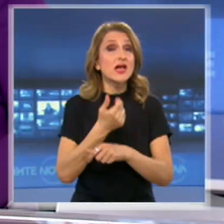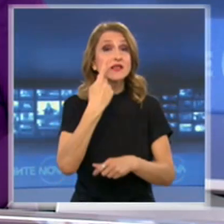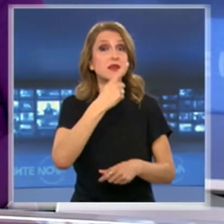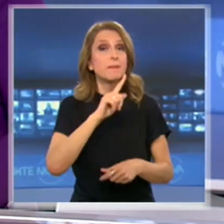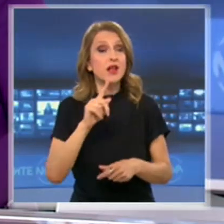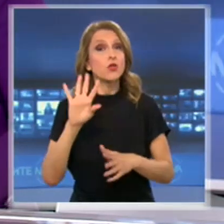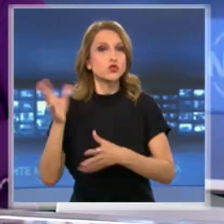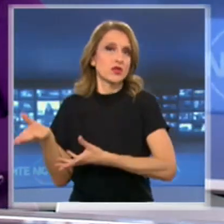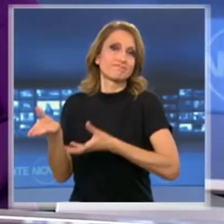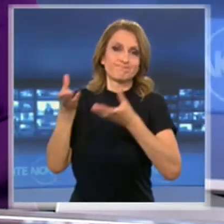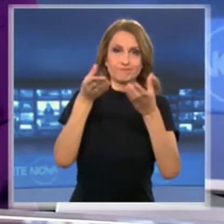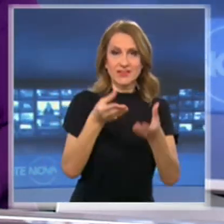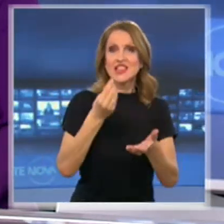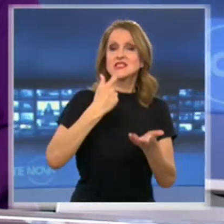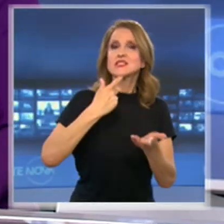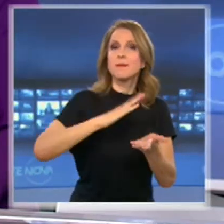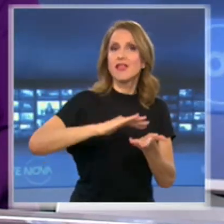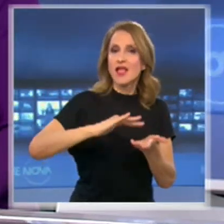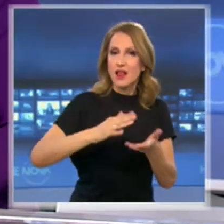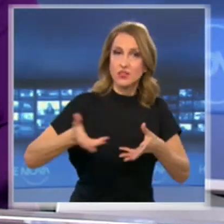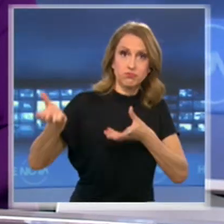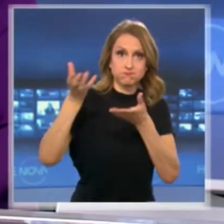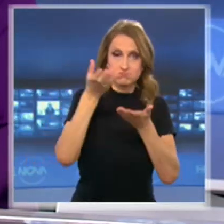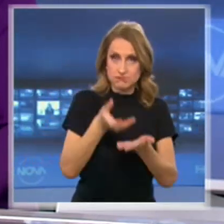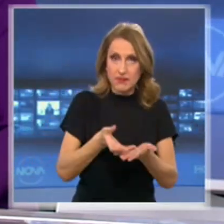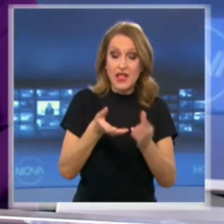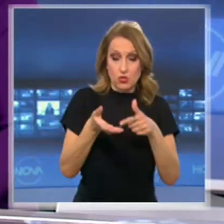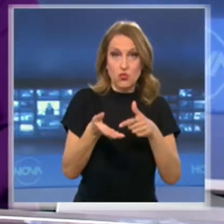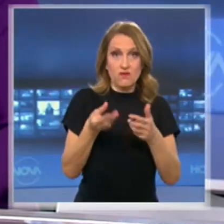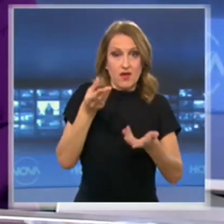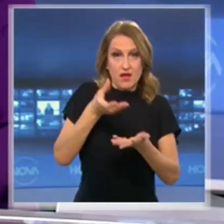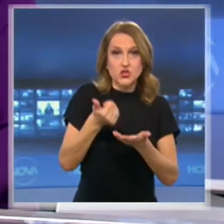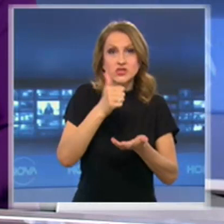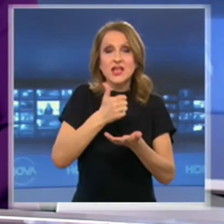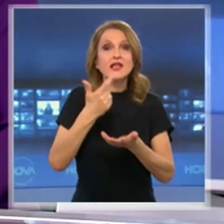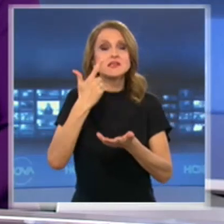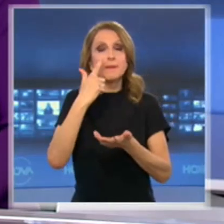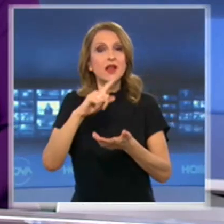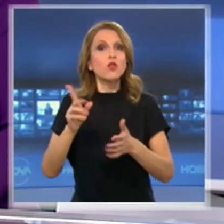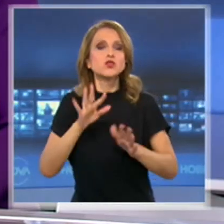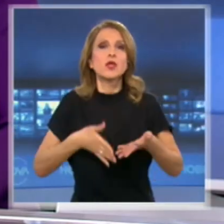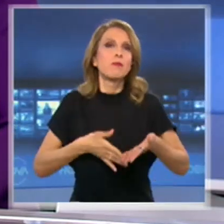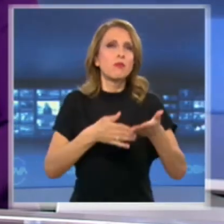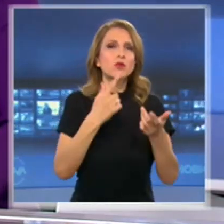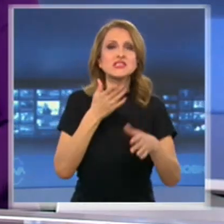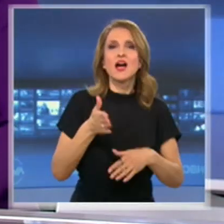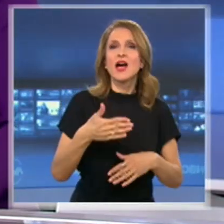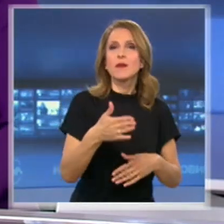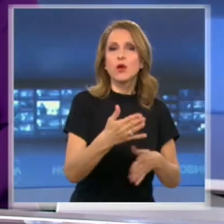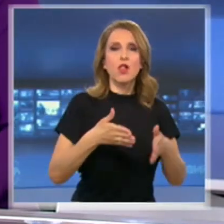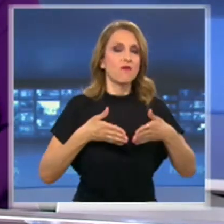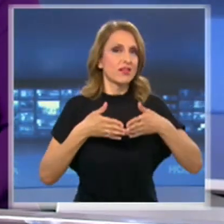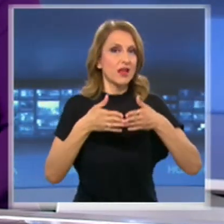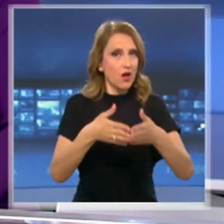аквакултури. За да се справи с тази криз, да средствата трябва да покрият временното спиране на дейността на риболуцията, както и